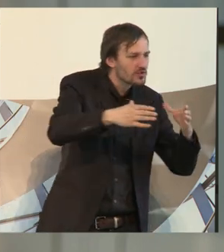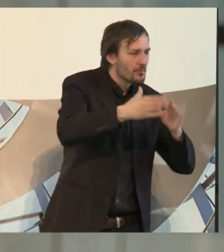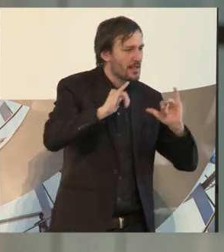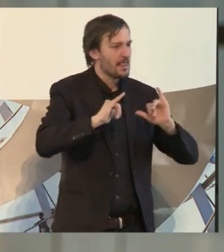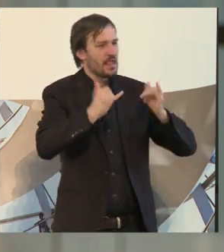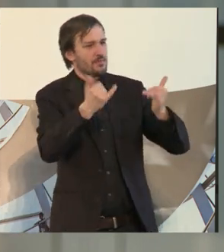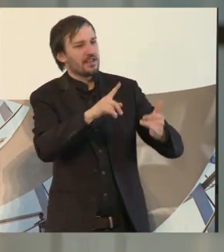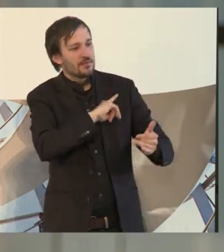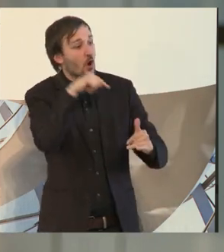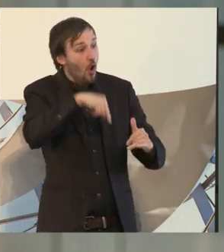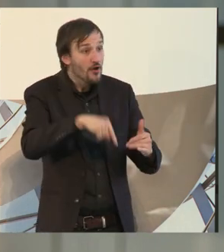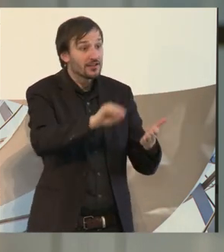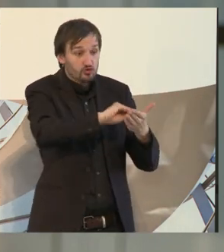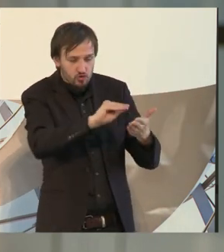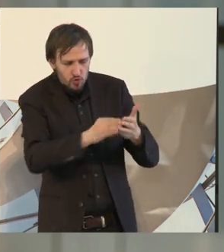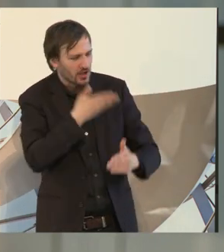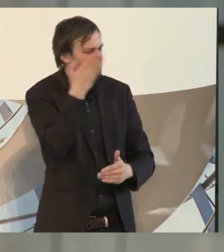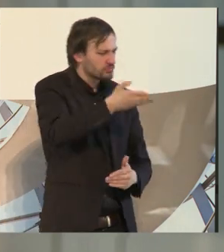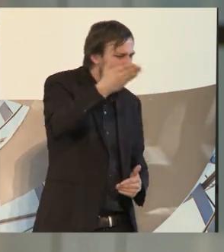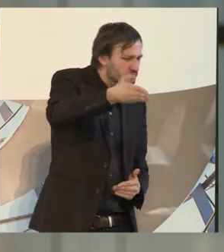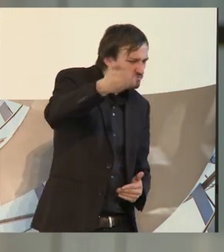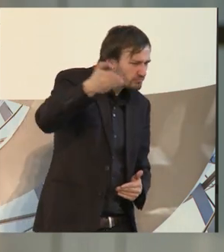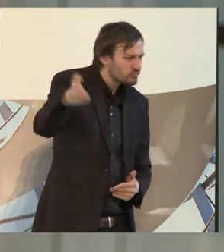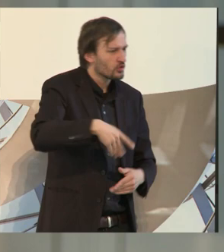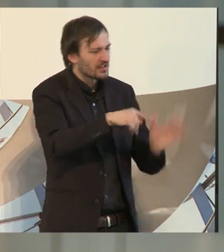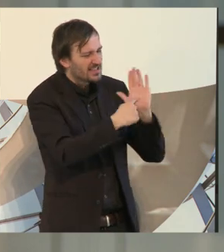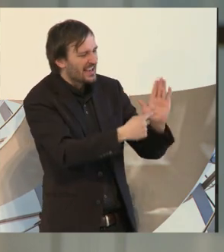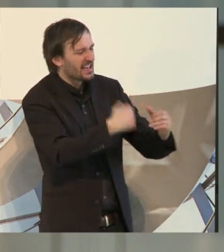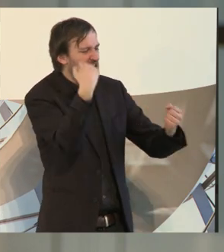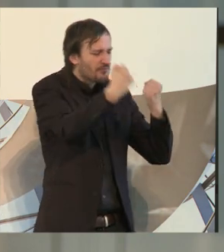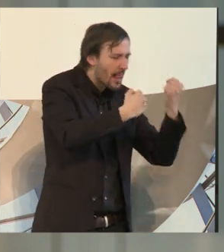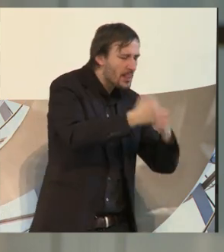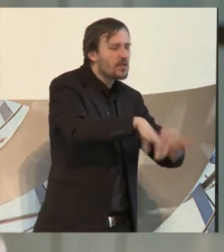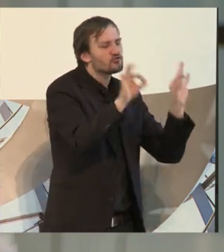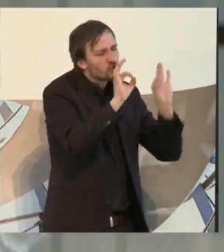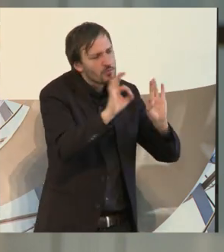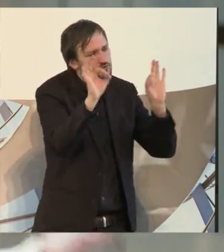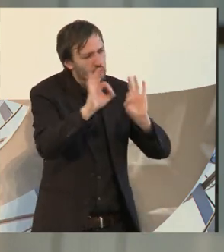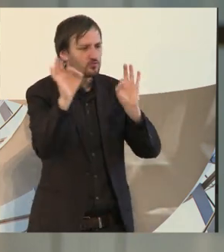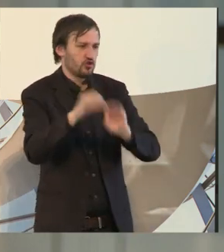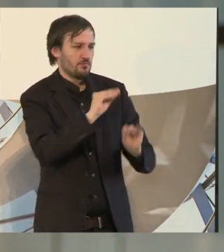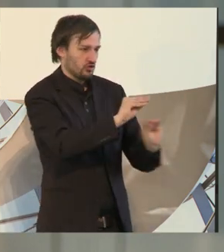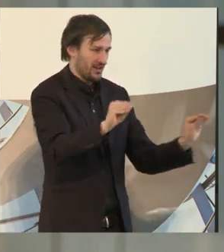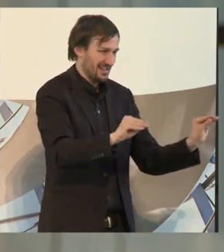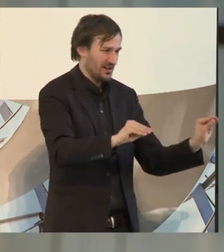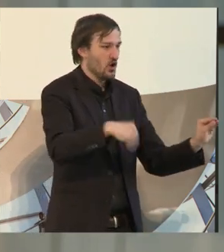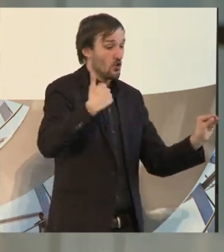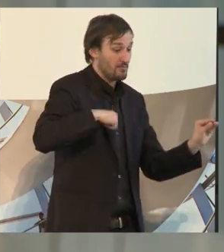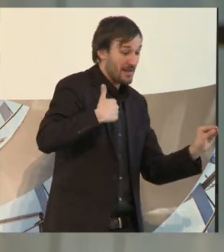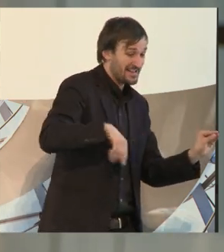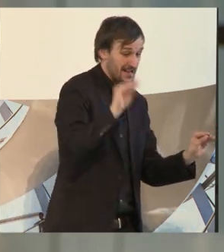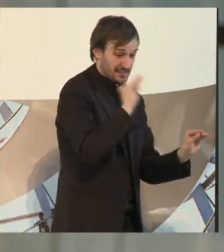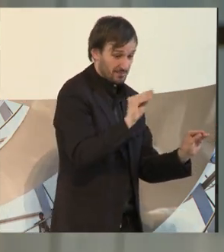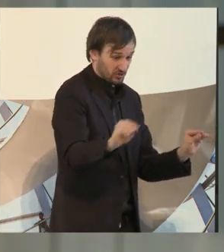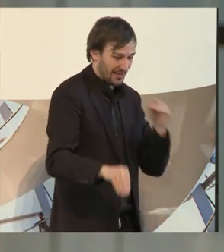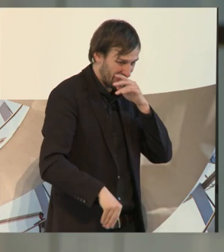humpel in die Schulen, zeige den Kindern, wie schlimm Gewalt ist. Und ich sage zu den Mädels, ihr wisst gar nicht,